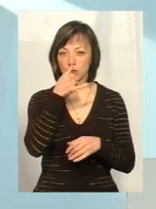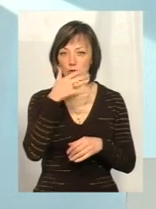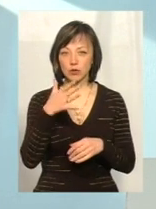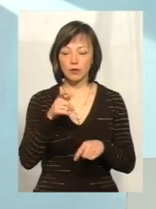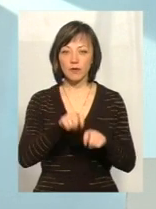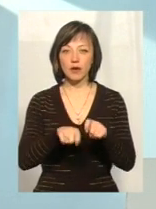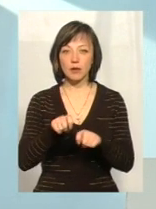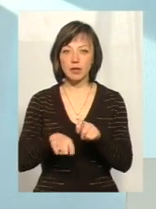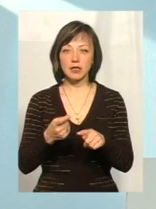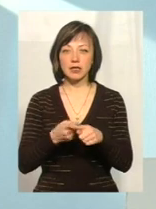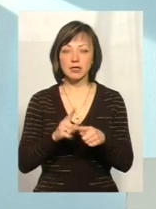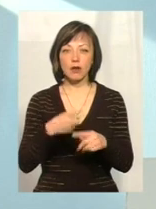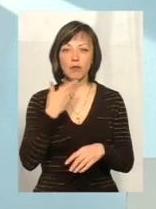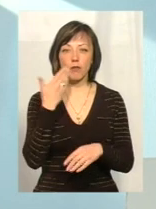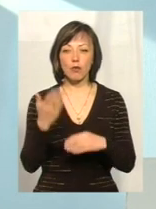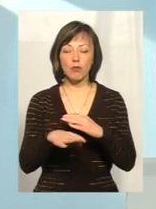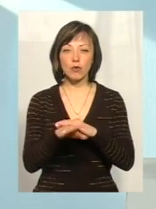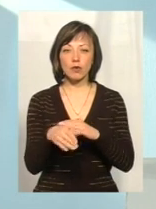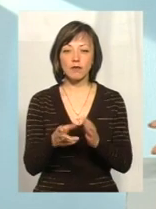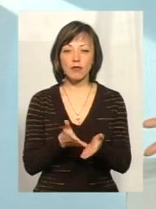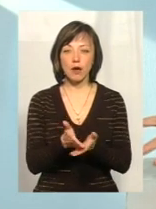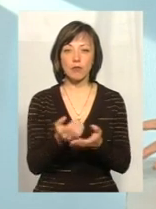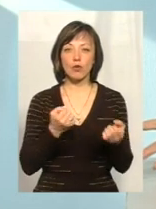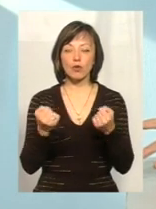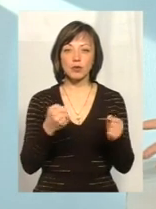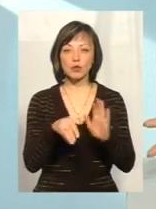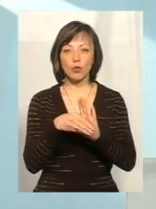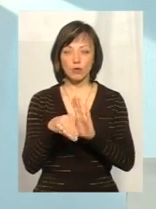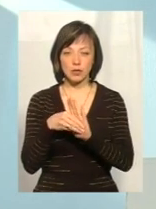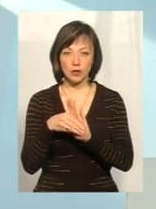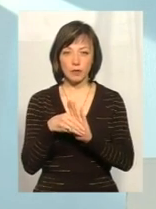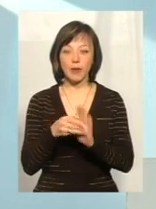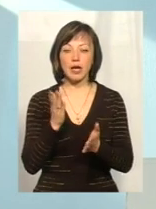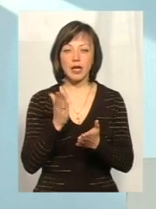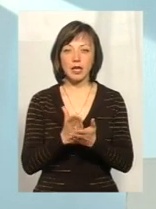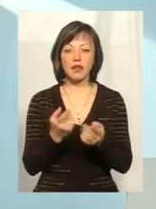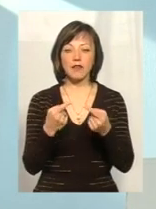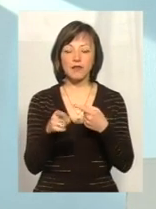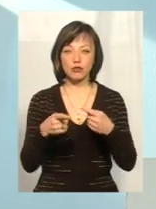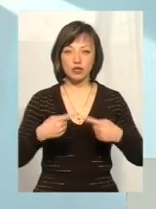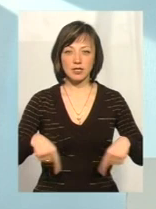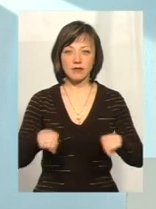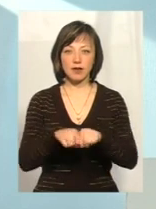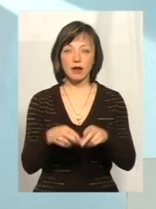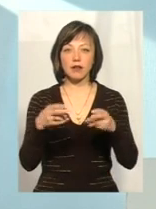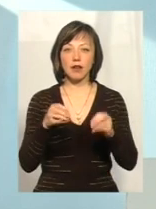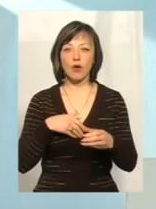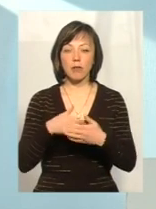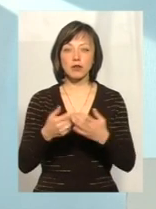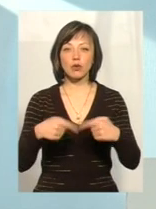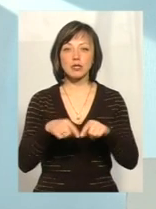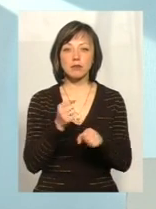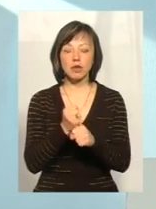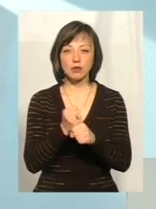виміряти оцей популізм тільки напрямком боротьби з корупцією. Є і в інших сферах, де громадські організації